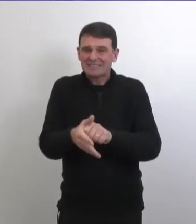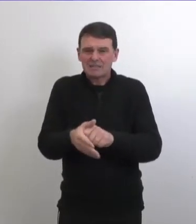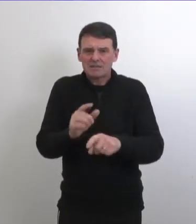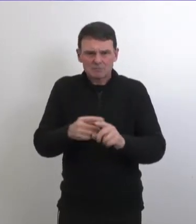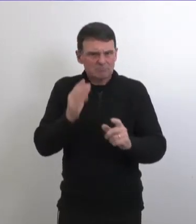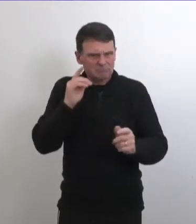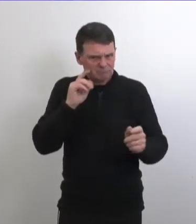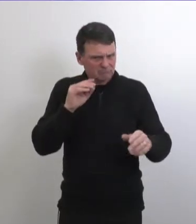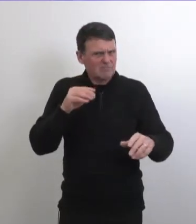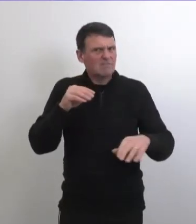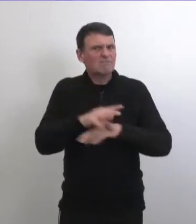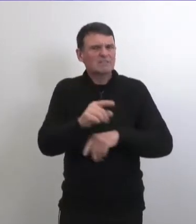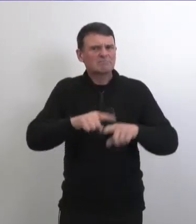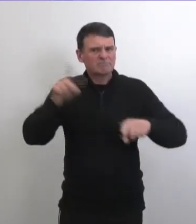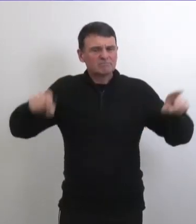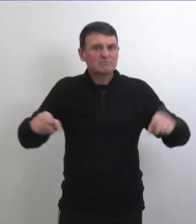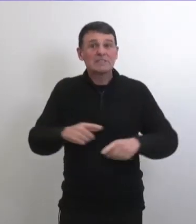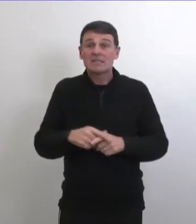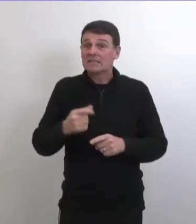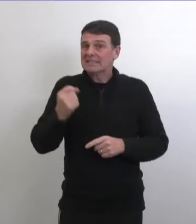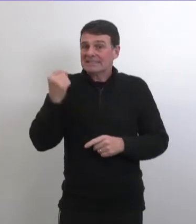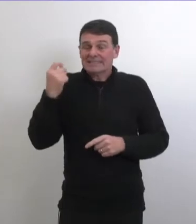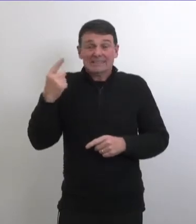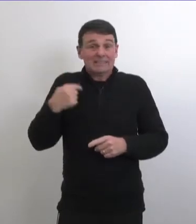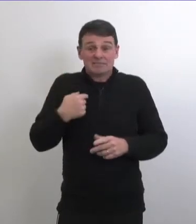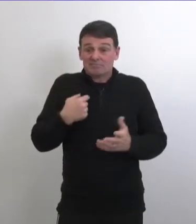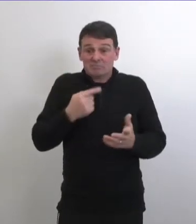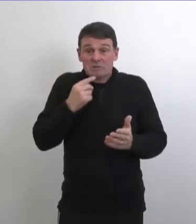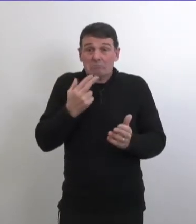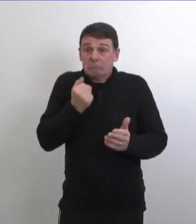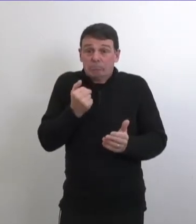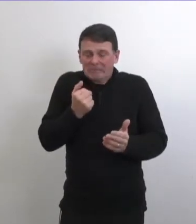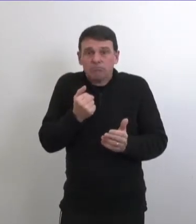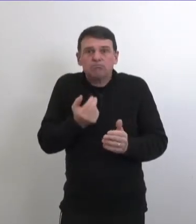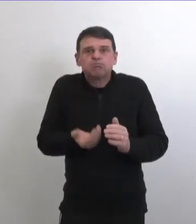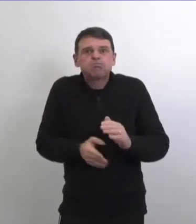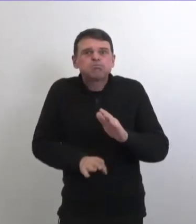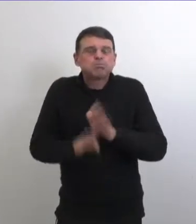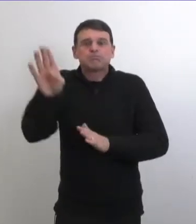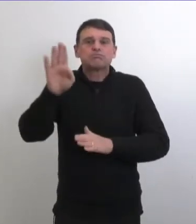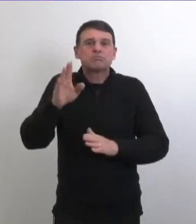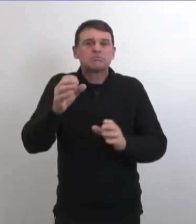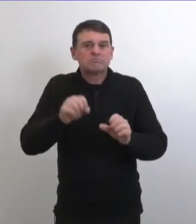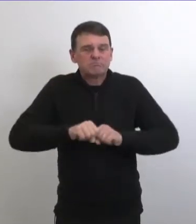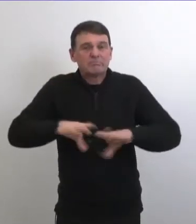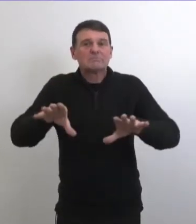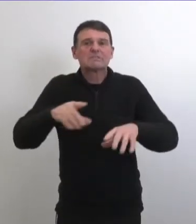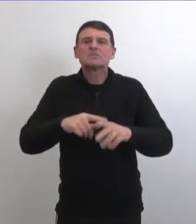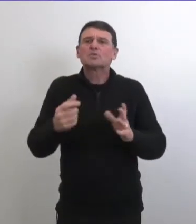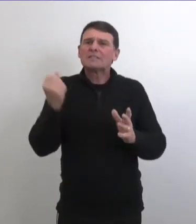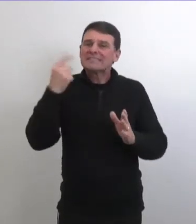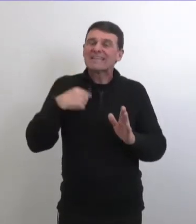je veux dire ça a été comme ça chez nous on est passé d'une période où on n'avait aucun cas une période où on a des centaines de cas